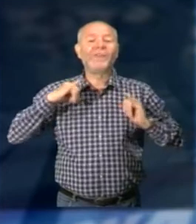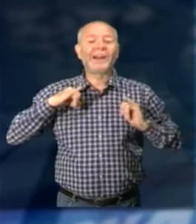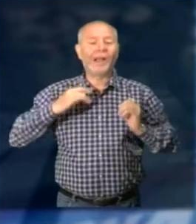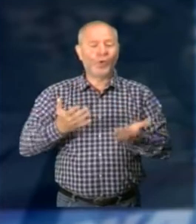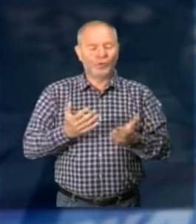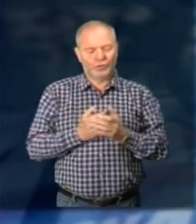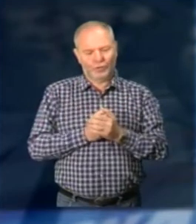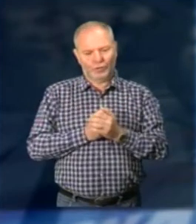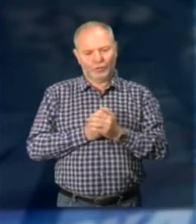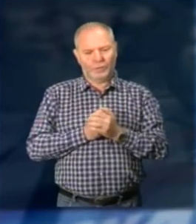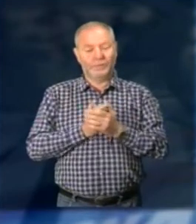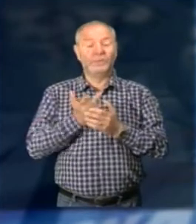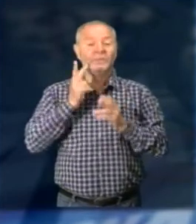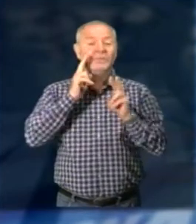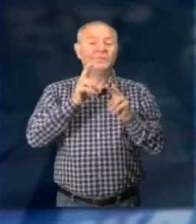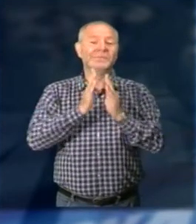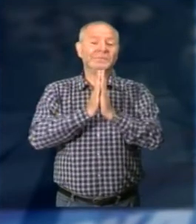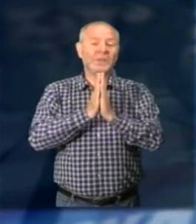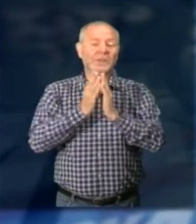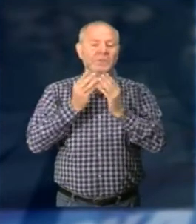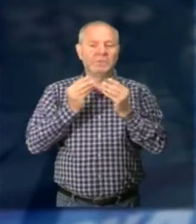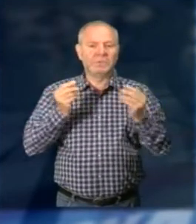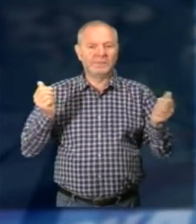pulma Per un pellegrinaggio a Santuale della Madonna del Sangue